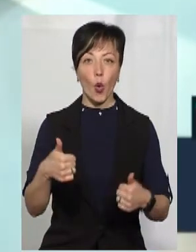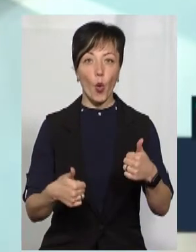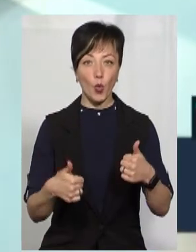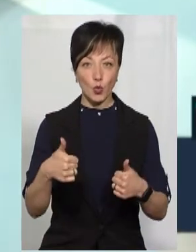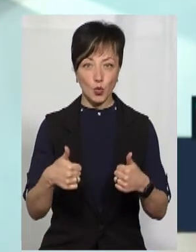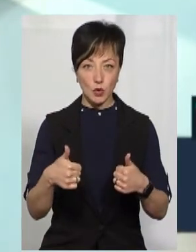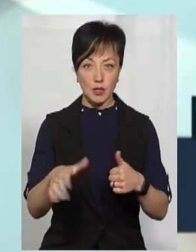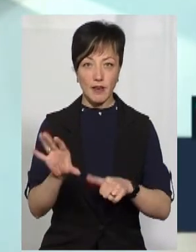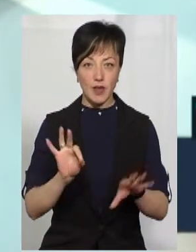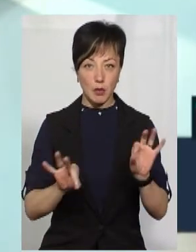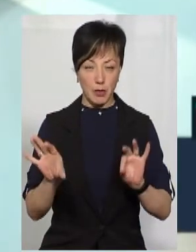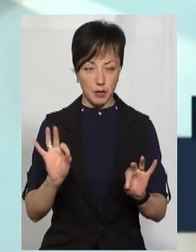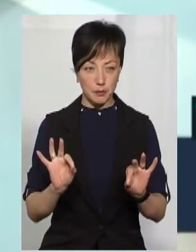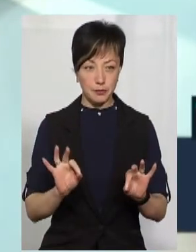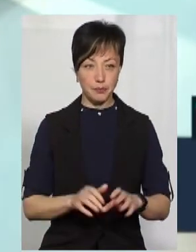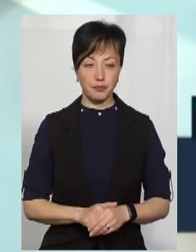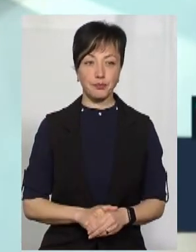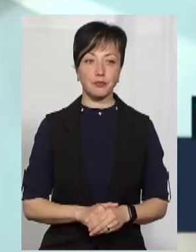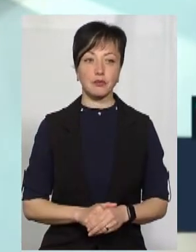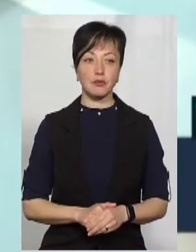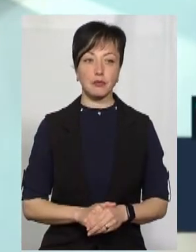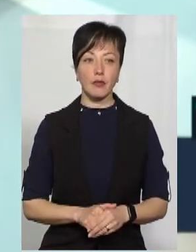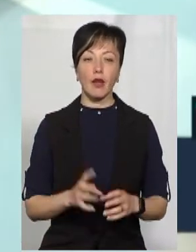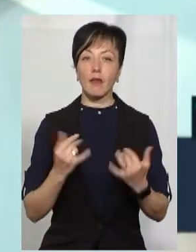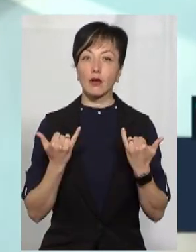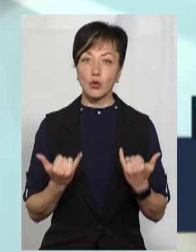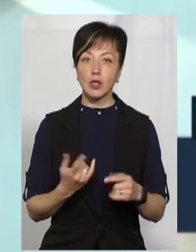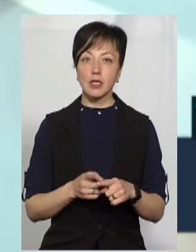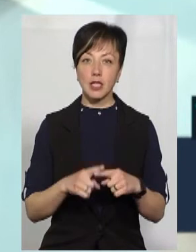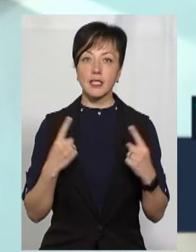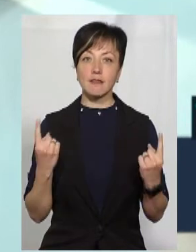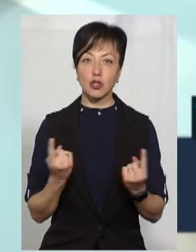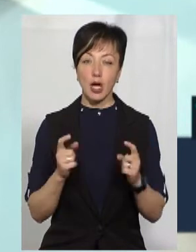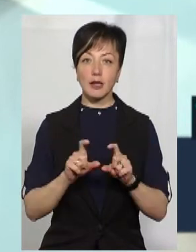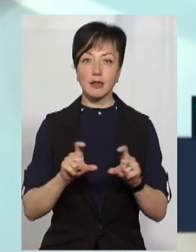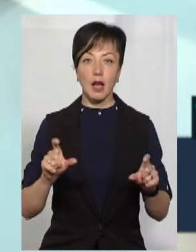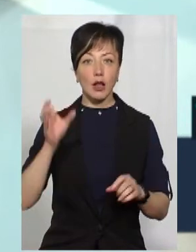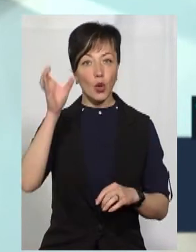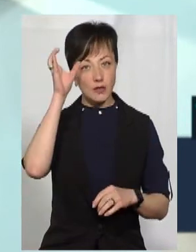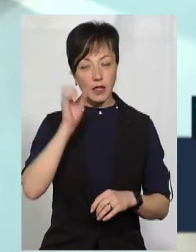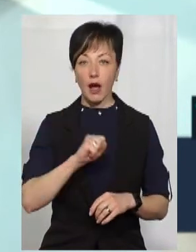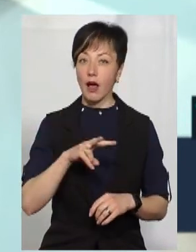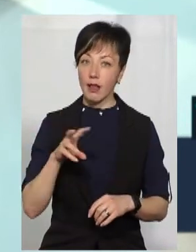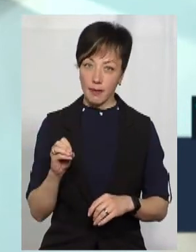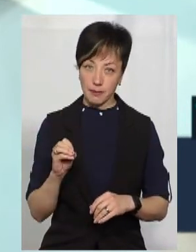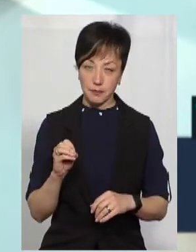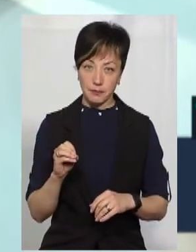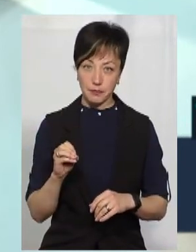конкурсний набір. На сьогодні це звичайні заклади освіти. Але